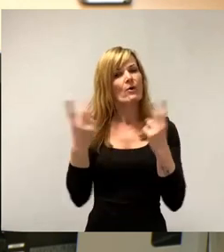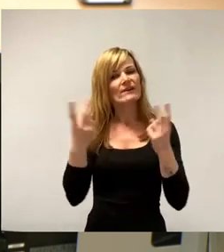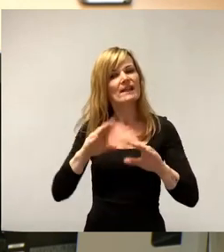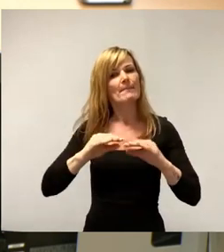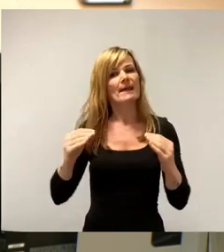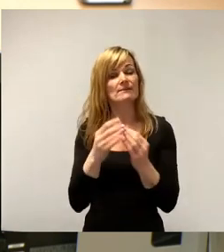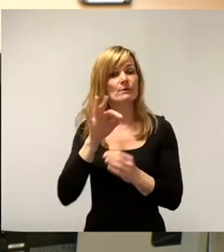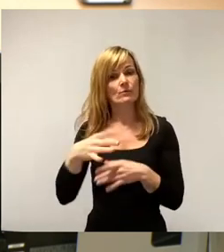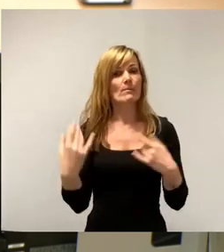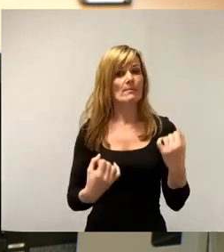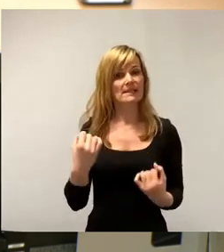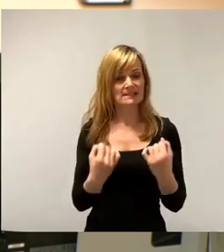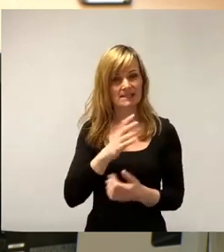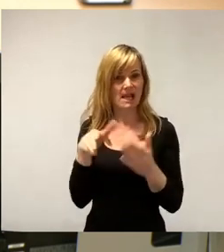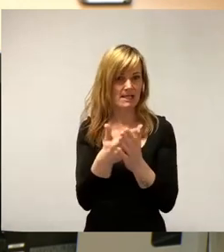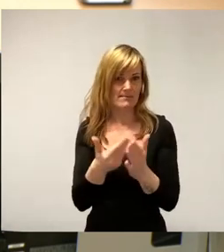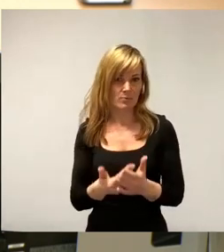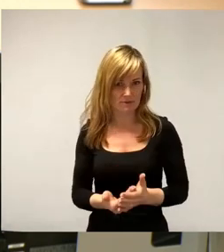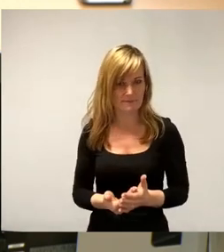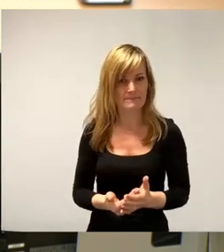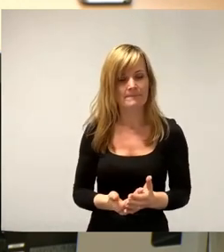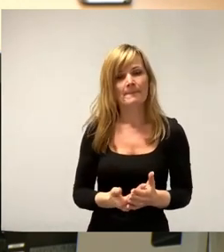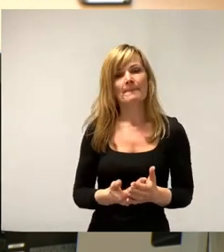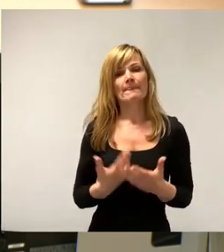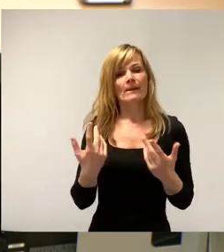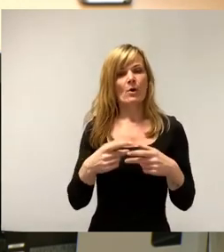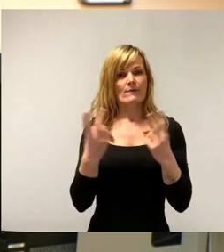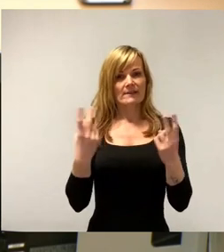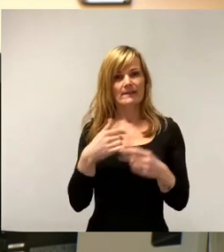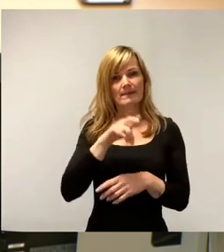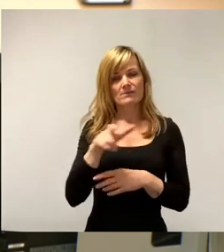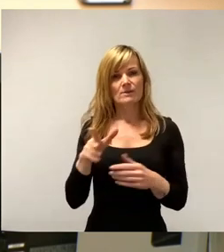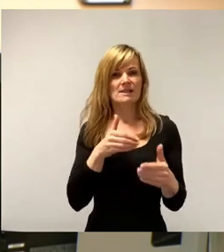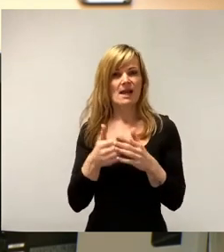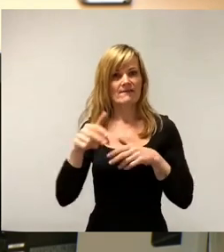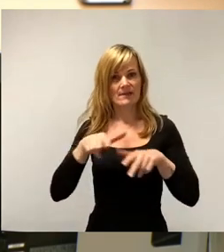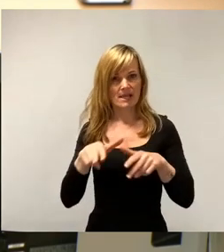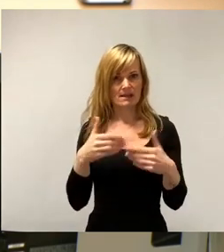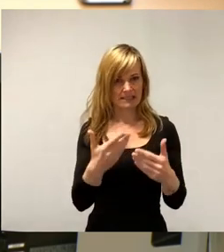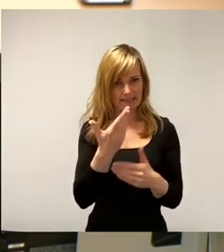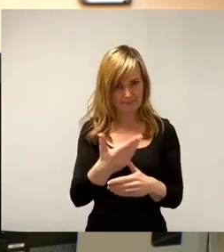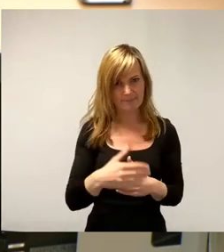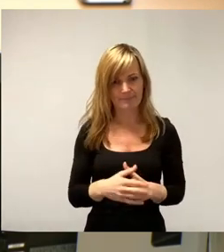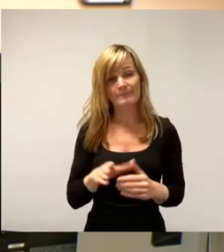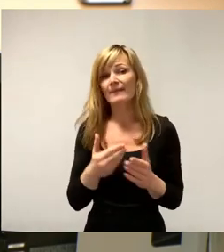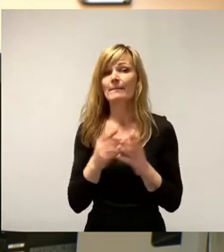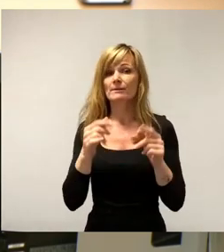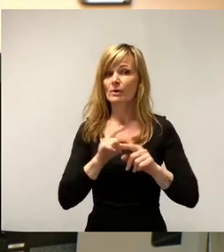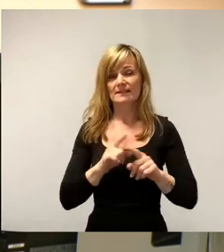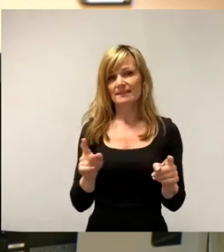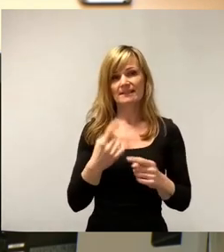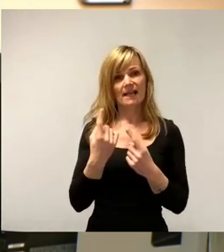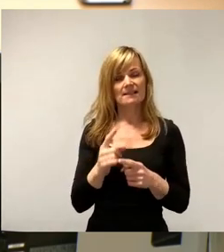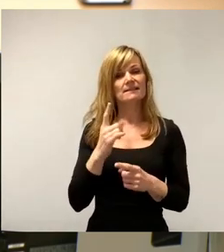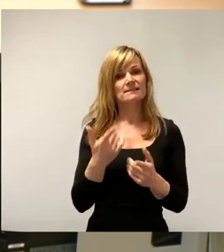Mobilitätsangebote außerhalb des öffentlichen Personennahverkehrs bereitzustellen. Dies bedeutet nichts anderes, dass